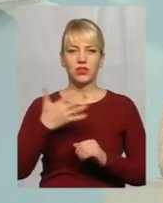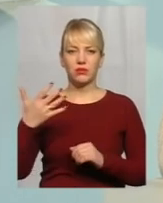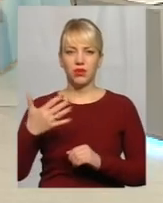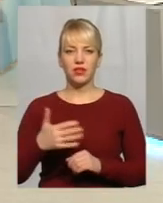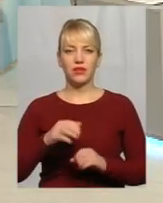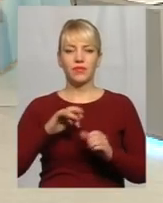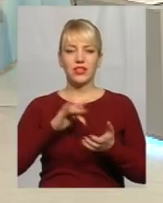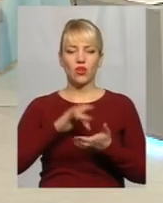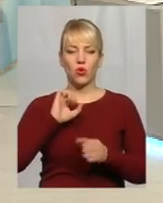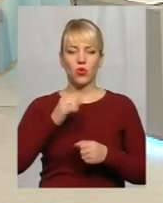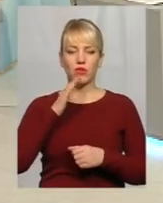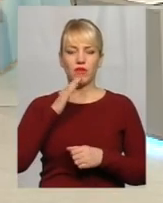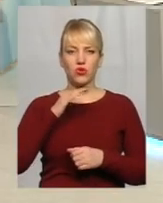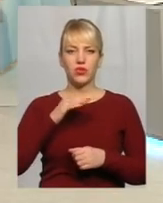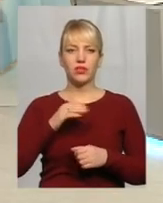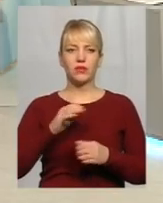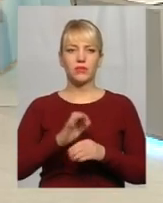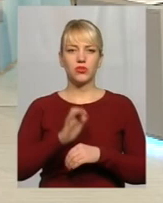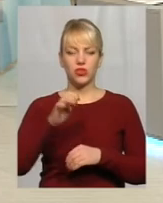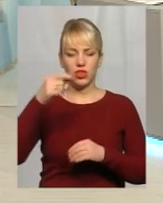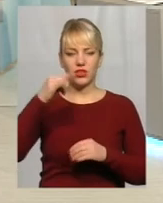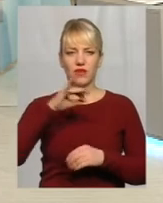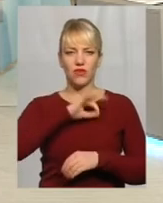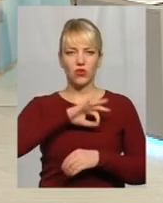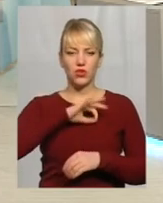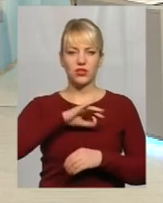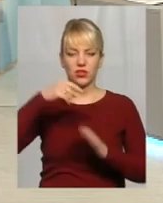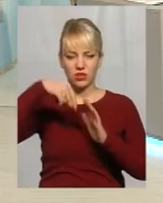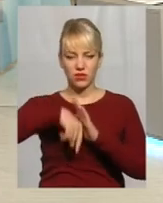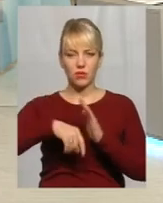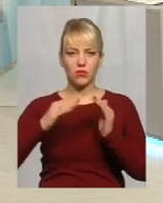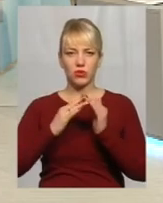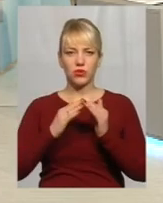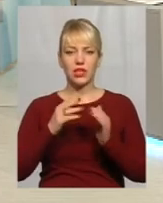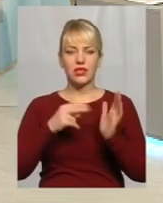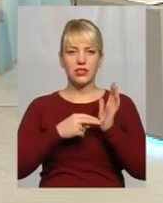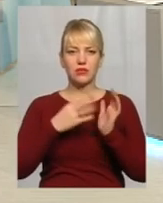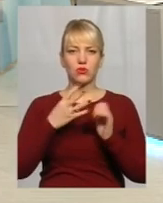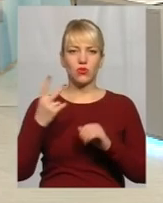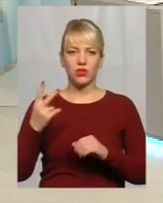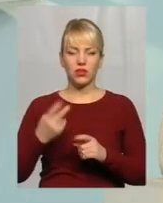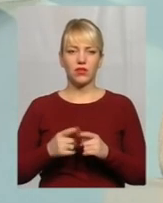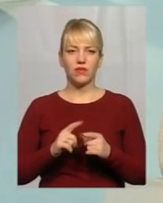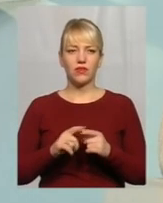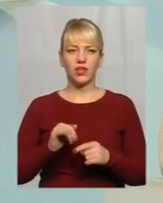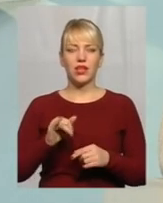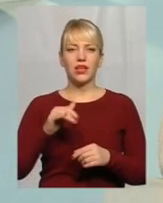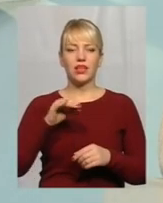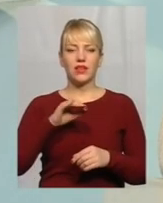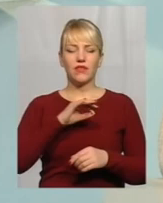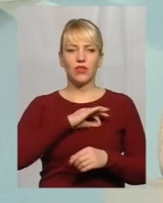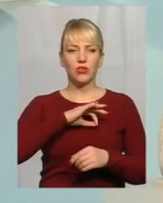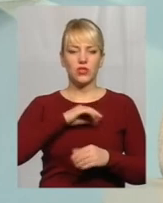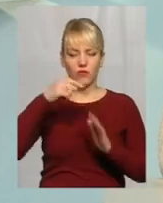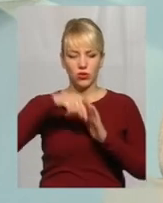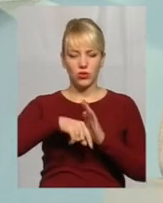холодне водопостачання з використанням внутрішніх будинкових мереж – 7,42 Централізоване водовідведення з використанням внутрішніх будинкових